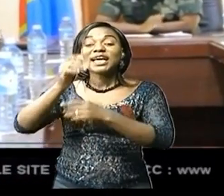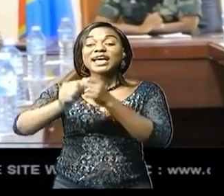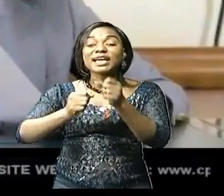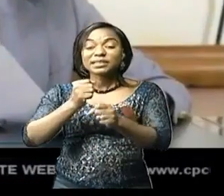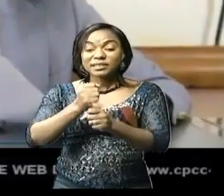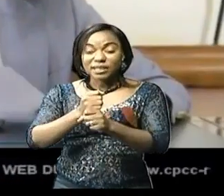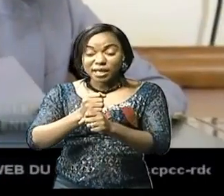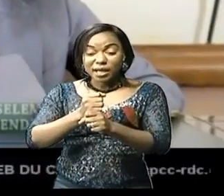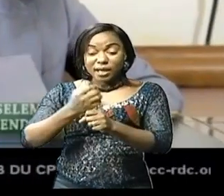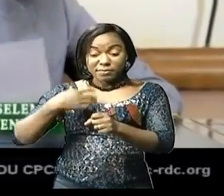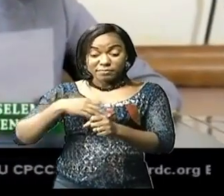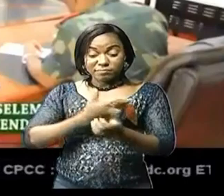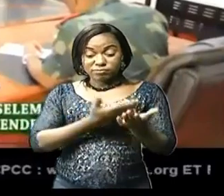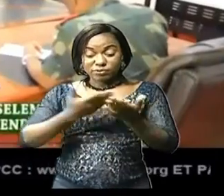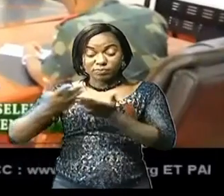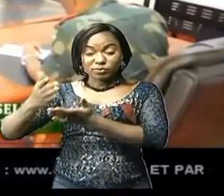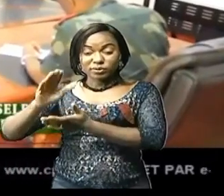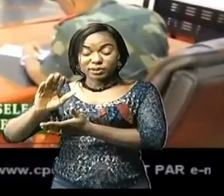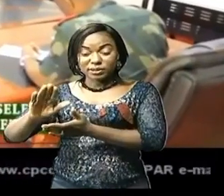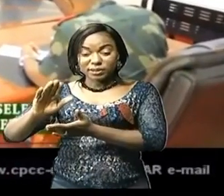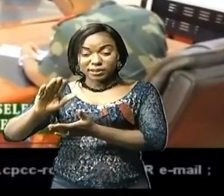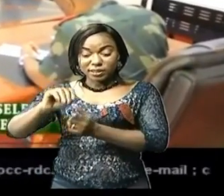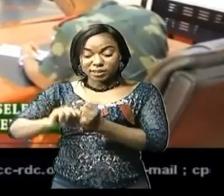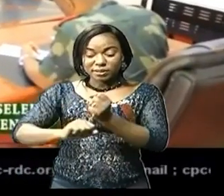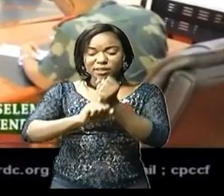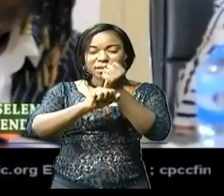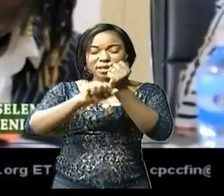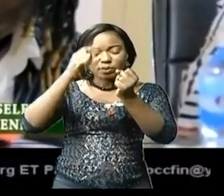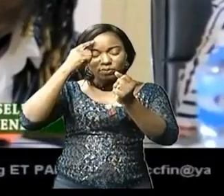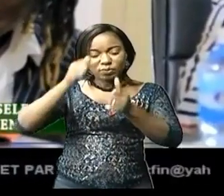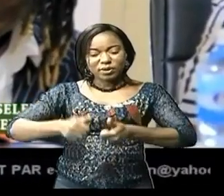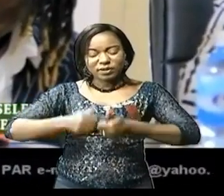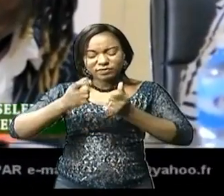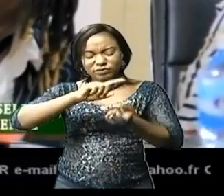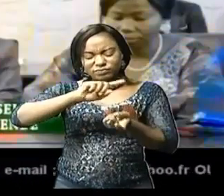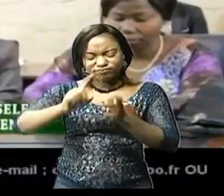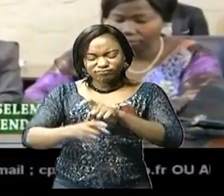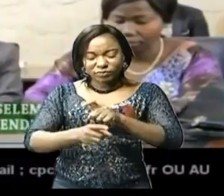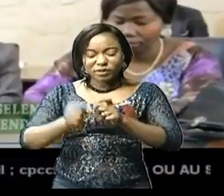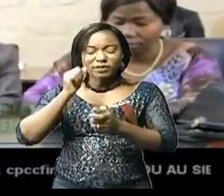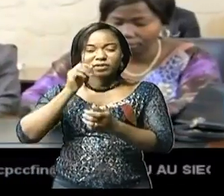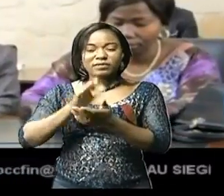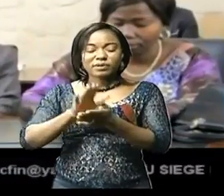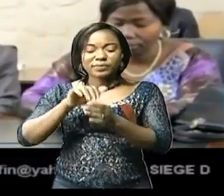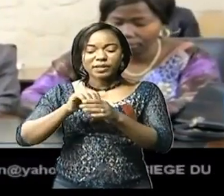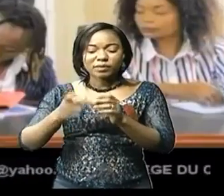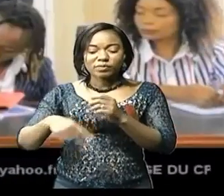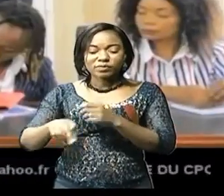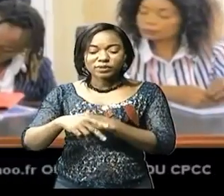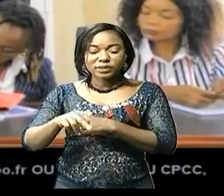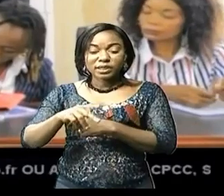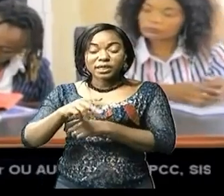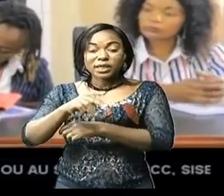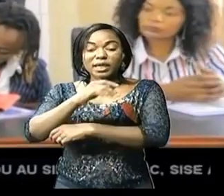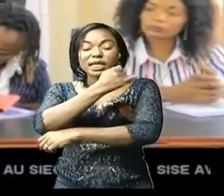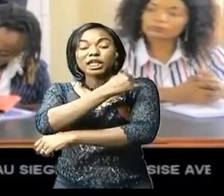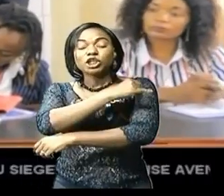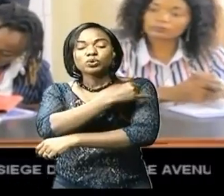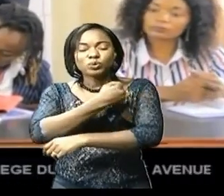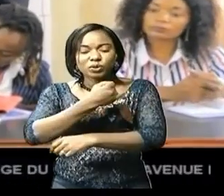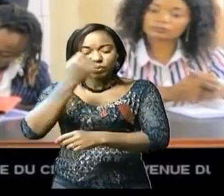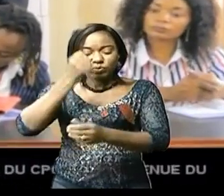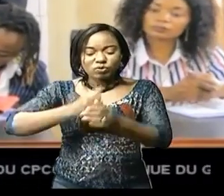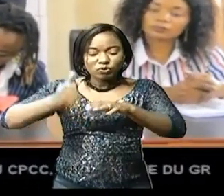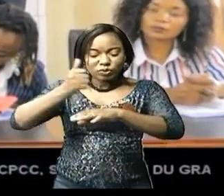apporte sa contribution à l'amélioration des conditions de vie. Famille au demi-nit dans la province de Litori par l'autonomisation socio